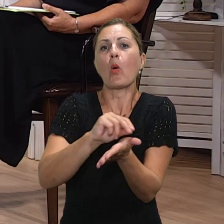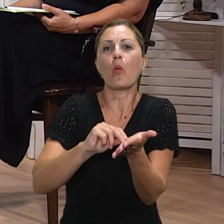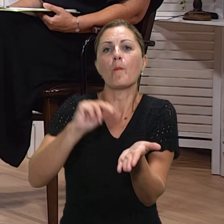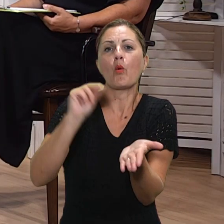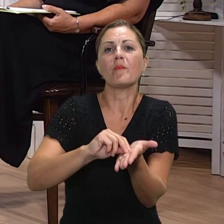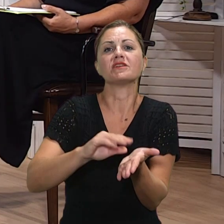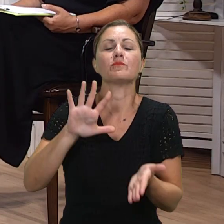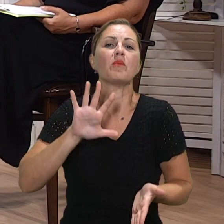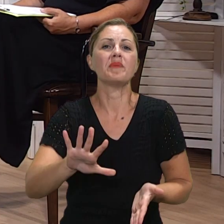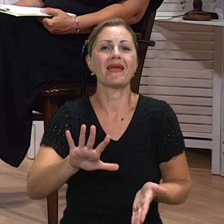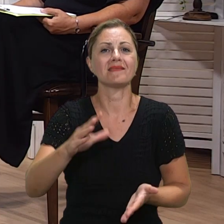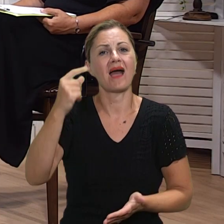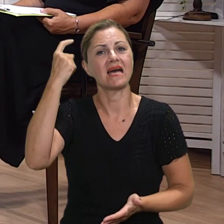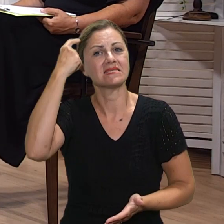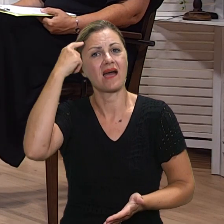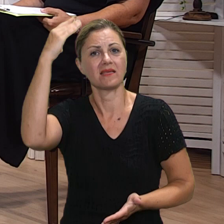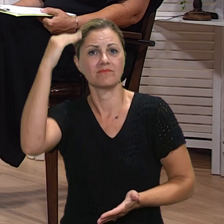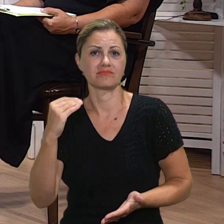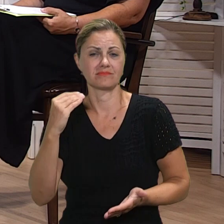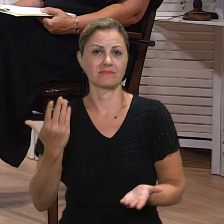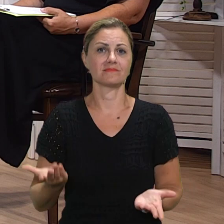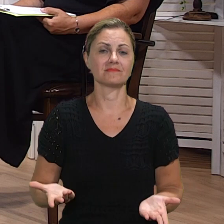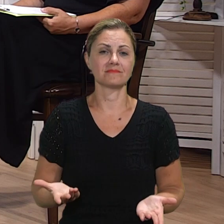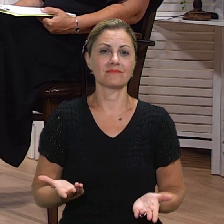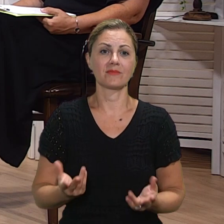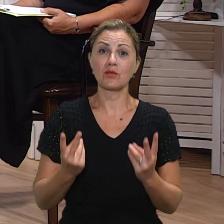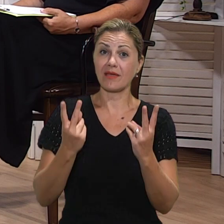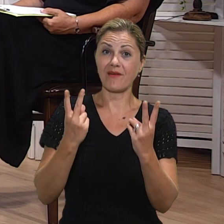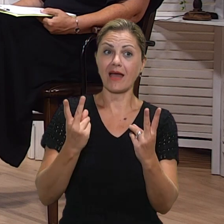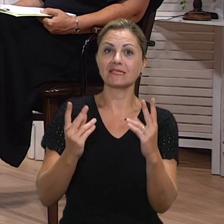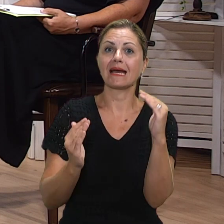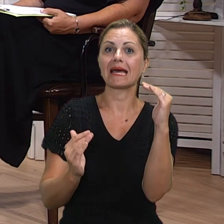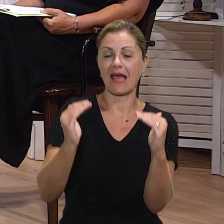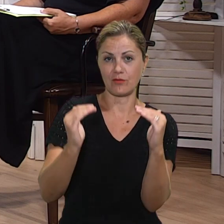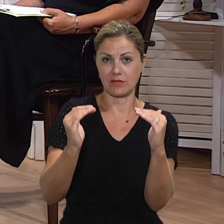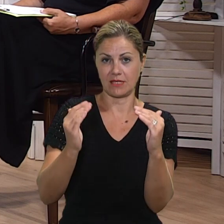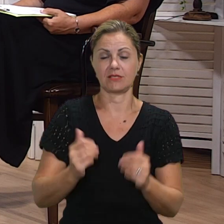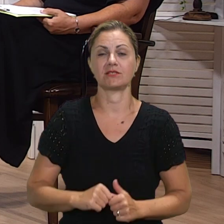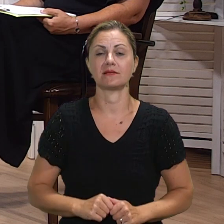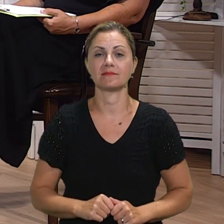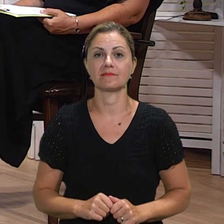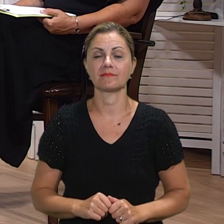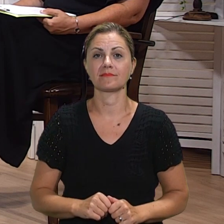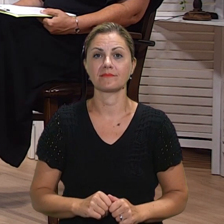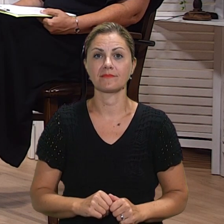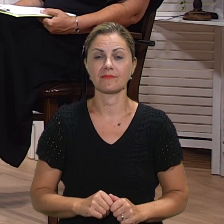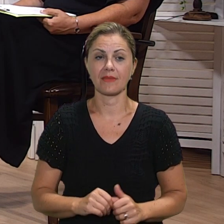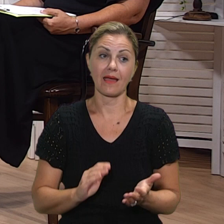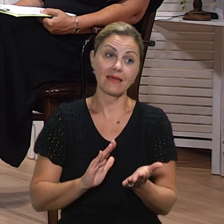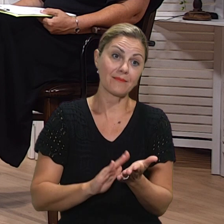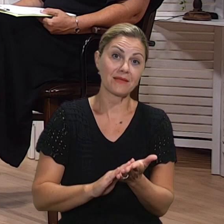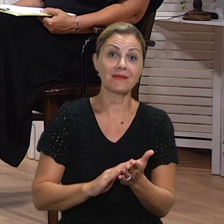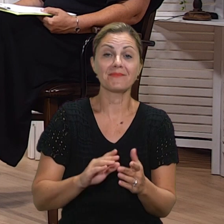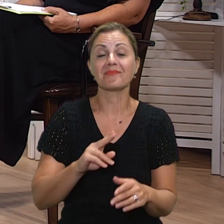kod roditelja i njegujemo u našem kolektivu. Naravno, uvijek postoje neke iznimke gdje dolazi do